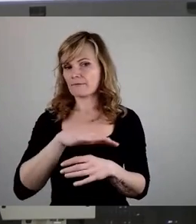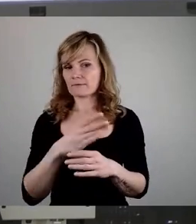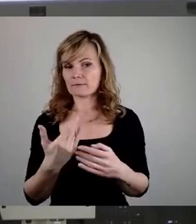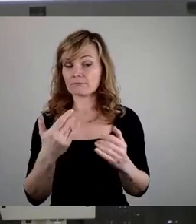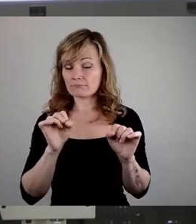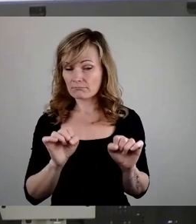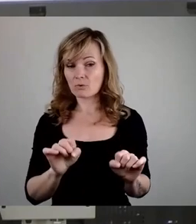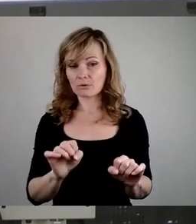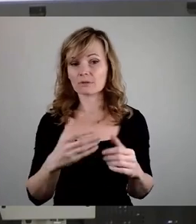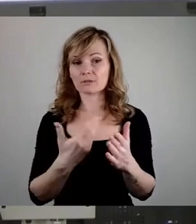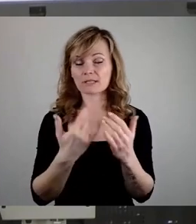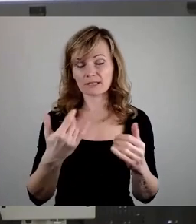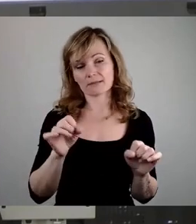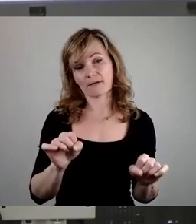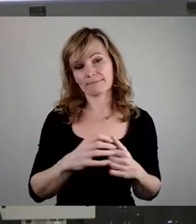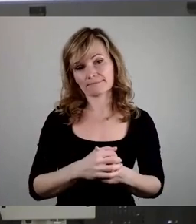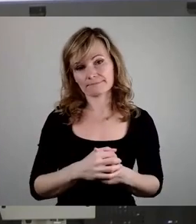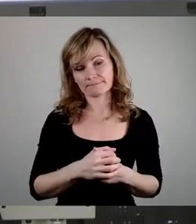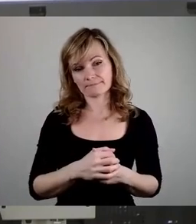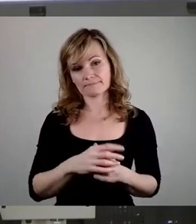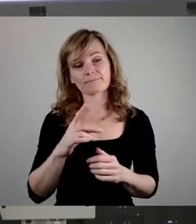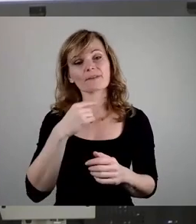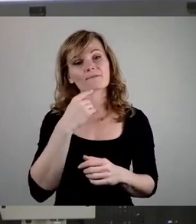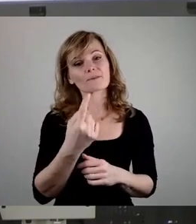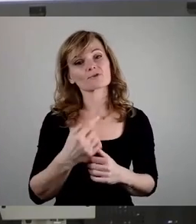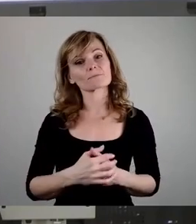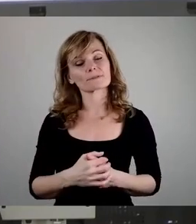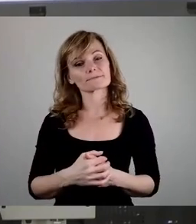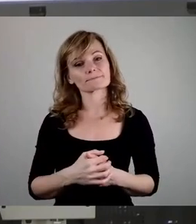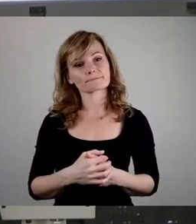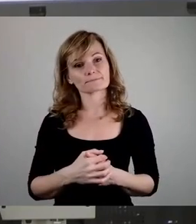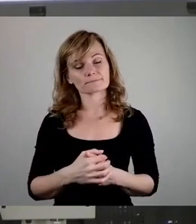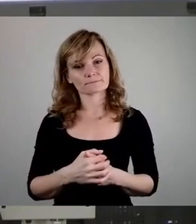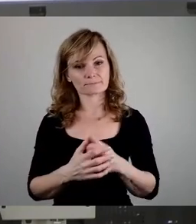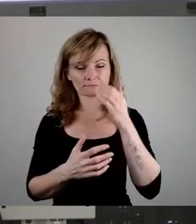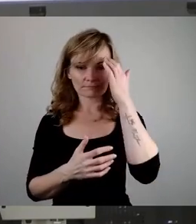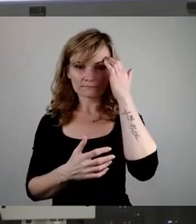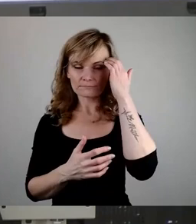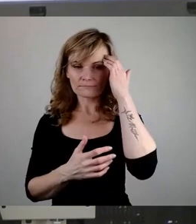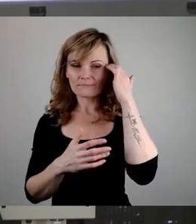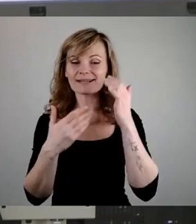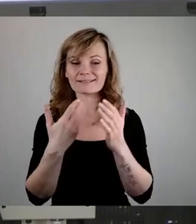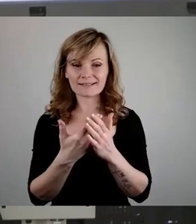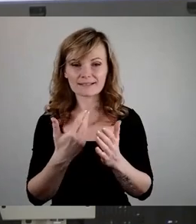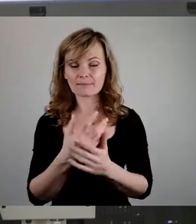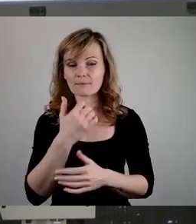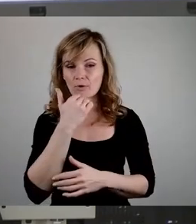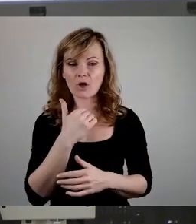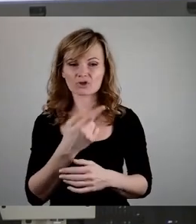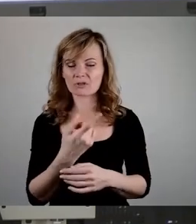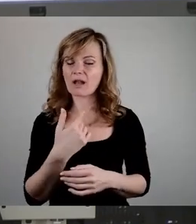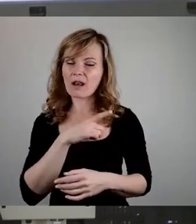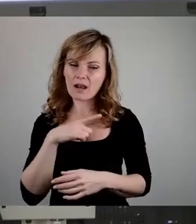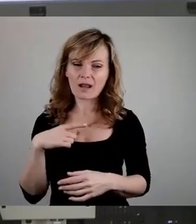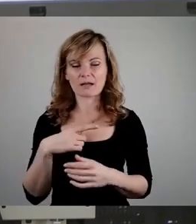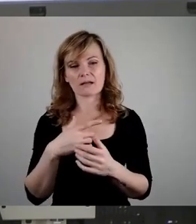das jetzt zu tun. Mit dem Versprechen, dass dort, und darum haben die Klotscher sehr lange gekämpft, dass